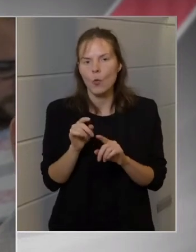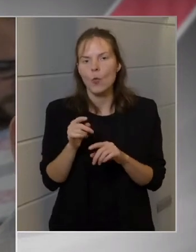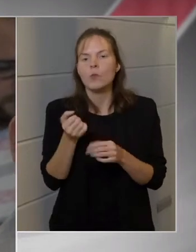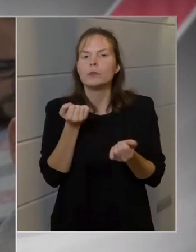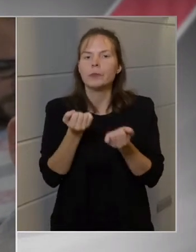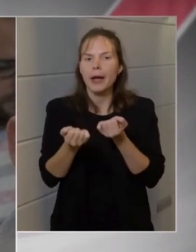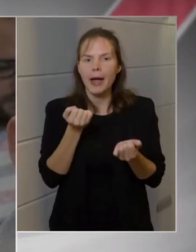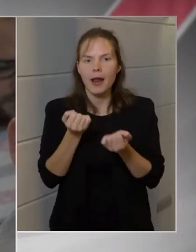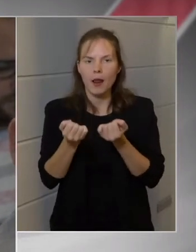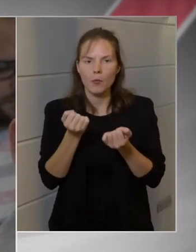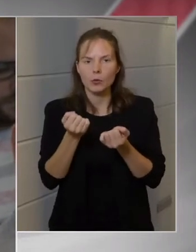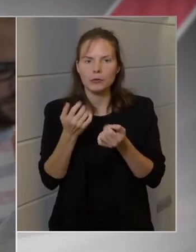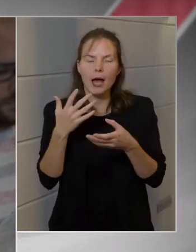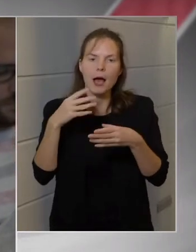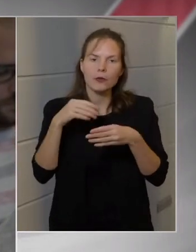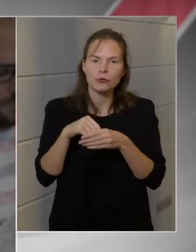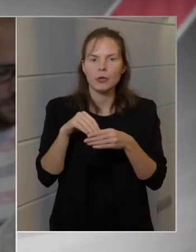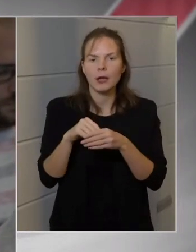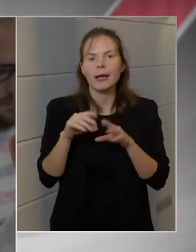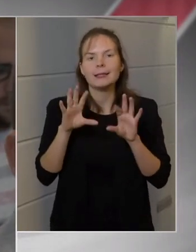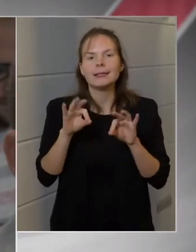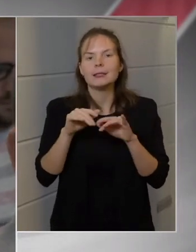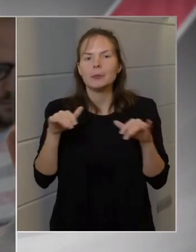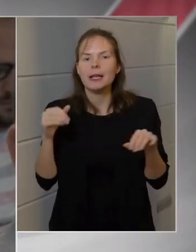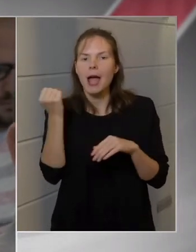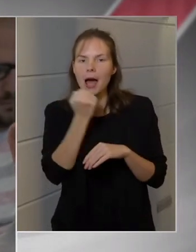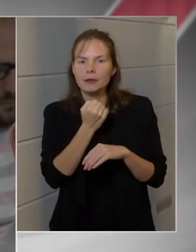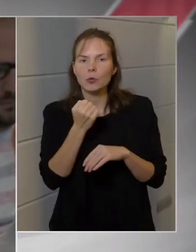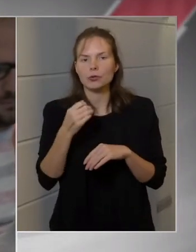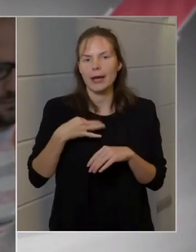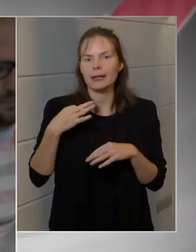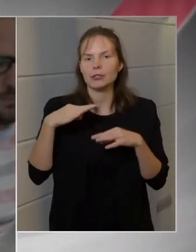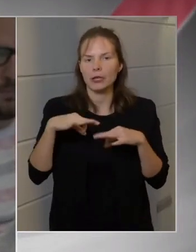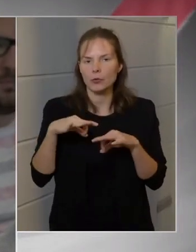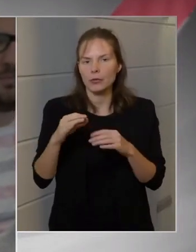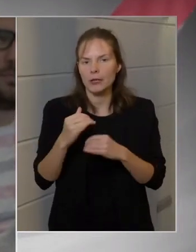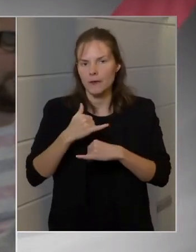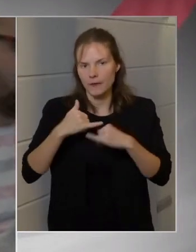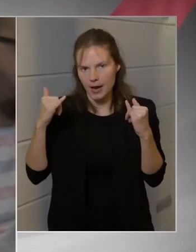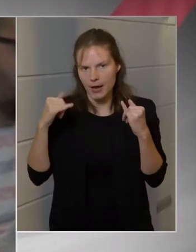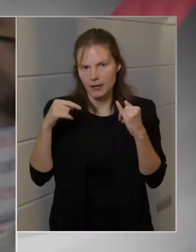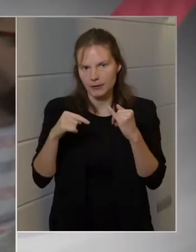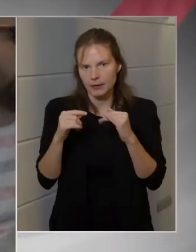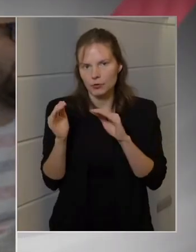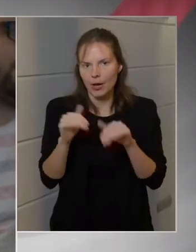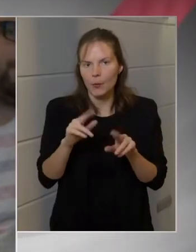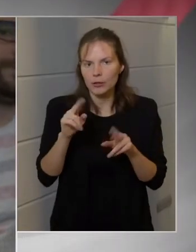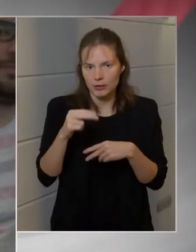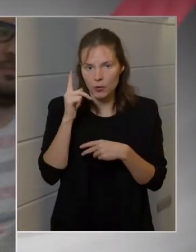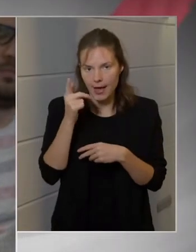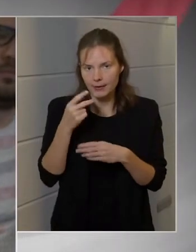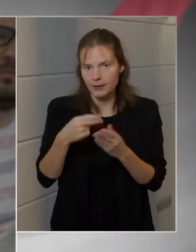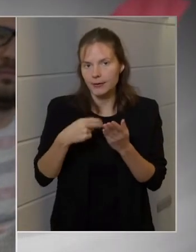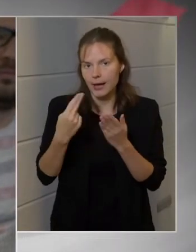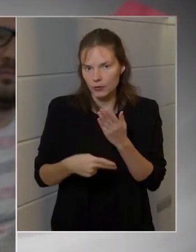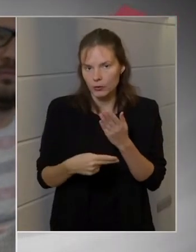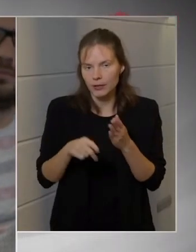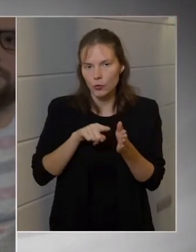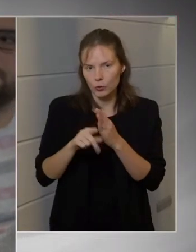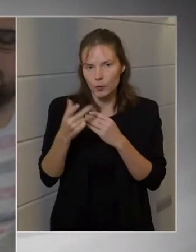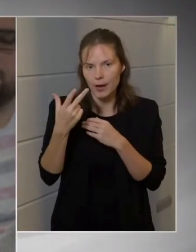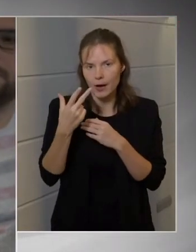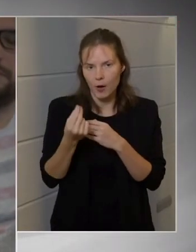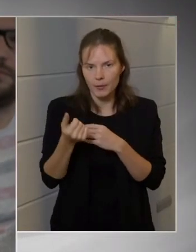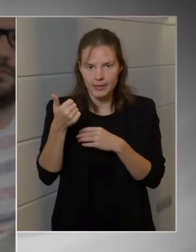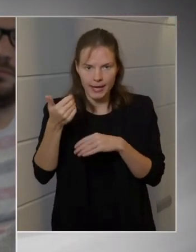keretében járó 10 milliárdos egészségügyi fejlesztési támogatásról megkötik a szerződéseket október 31-dik